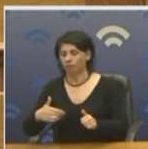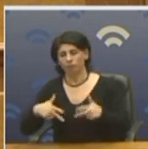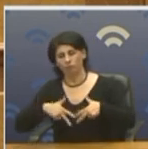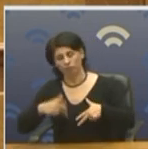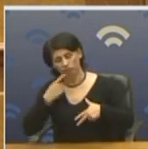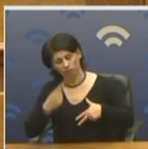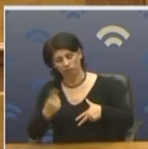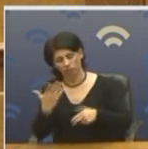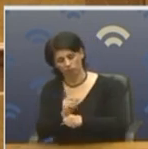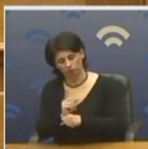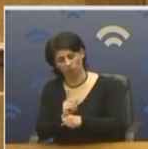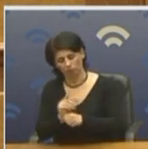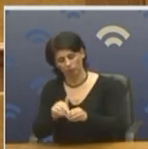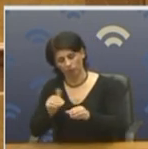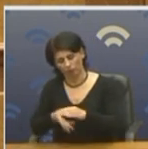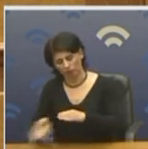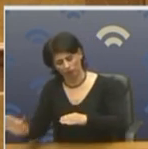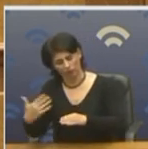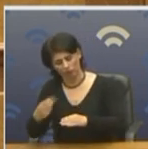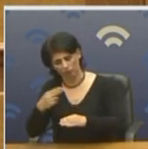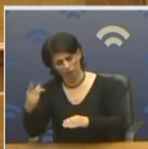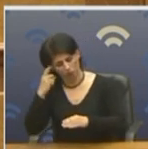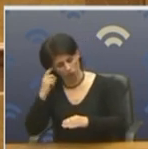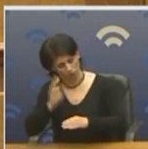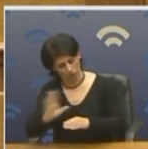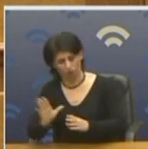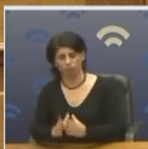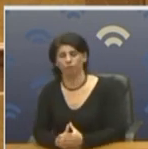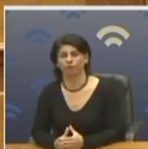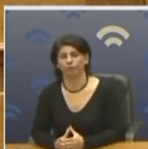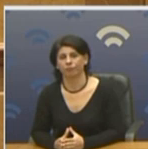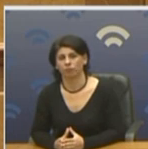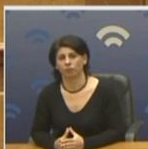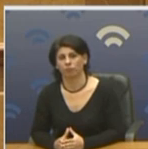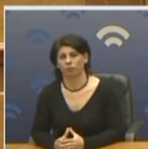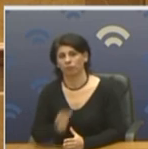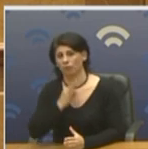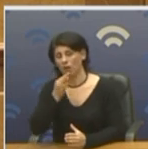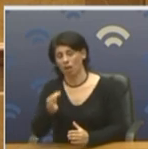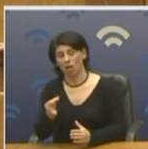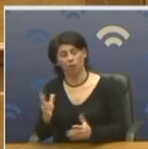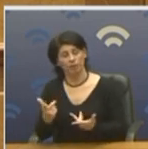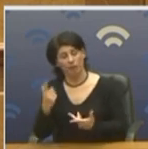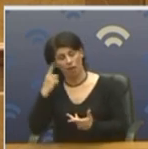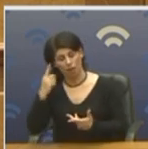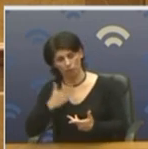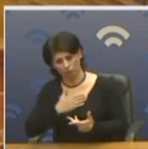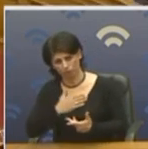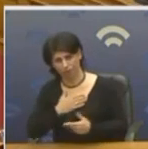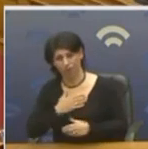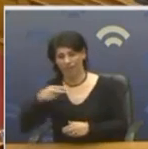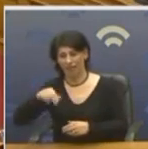15 λεπτά από την ομιλία μου, οπότε είχε ένα θέμα, το αντιλαμβάνομαι. Λέω λοιπόν, ποια είναι η απόψή μας. Λέω, κύριος Λιμπανός,